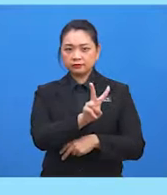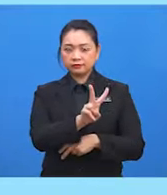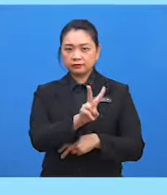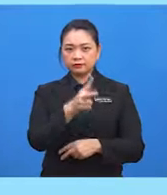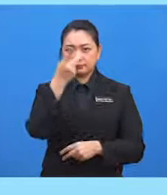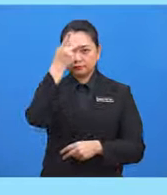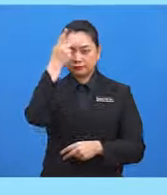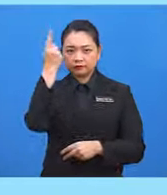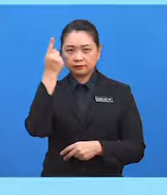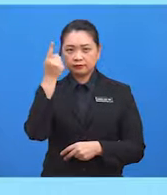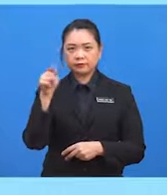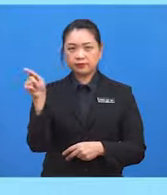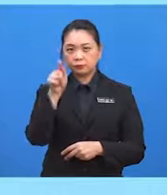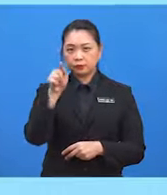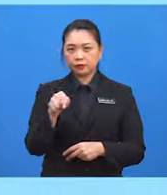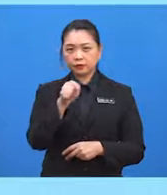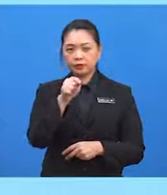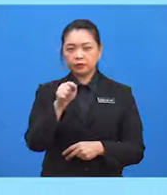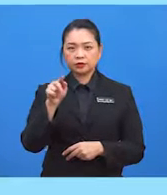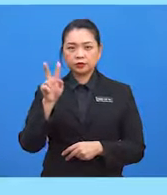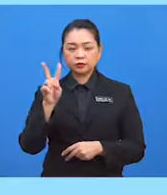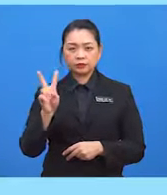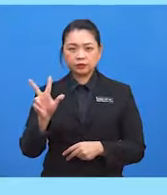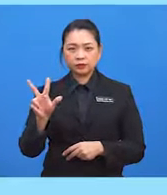punca kuasa 2 3